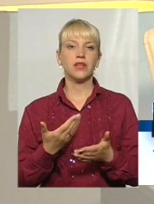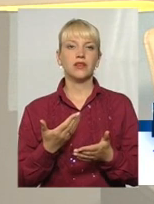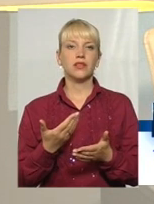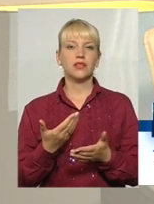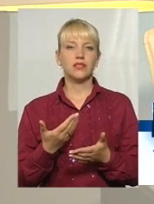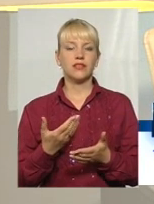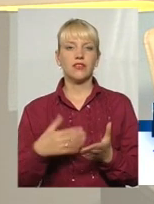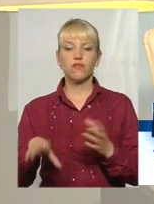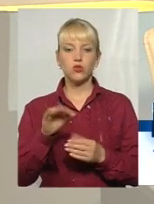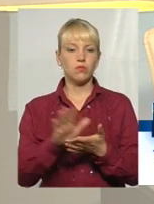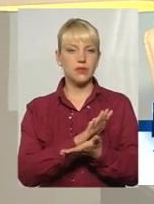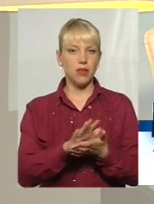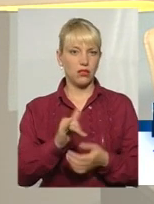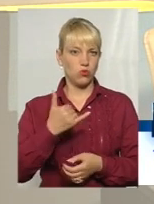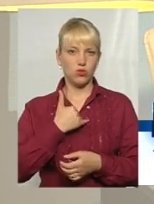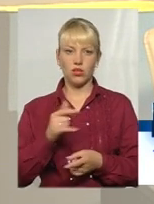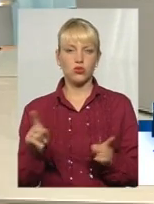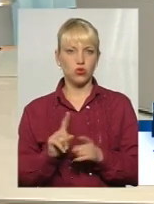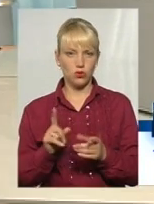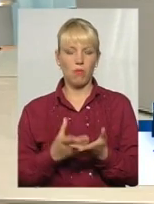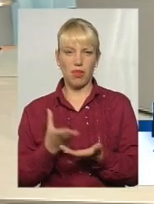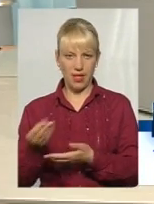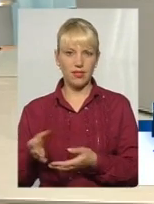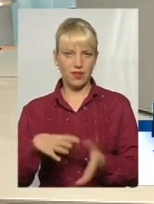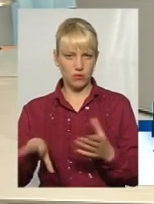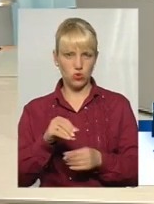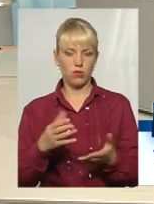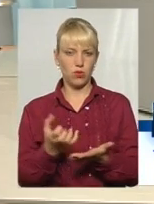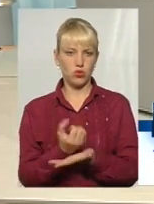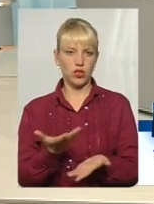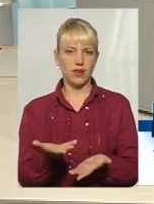медицина безплатна, у нас що, безплатне, що це все отримує?